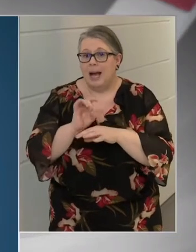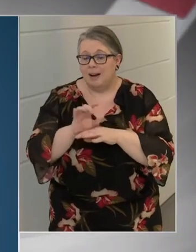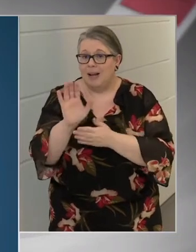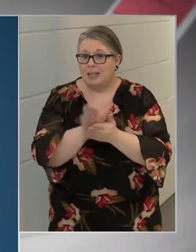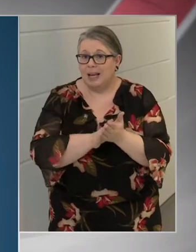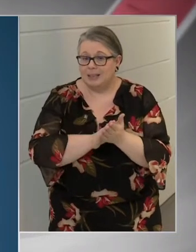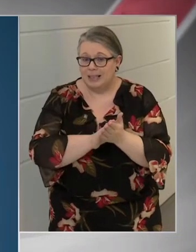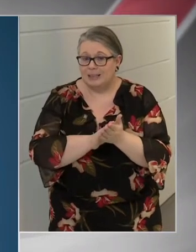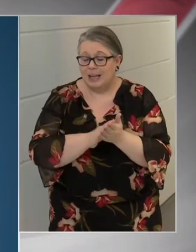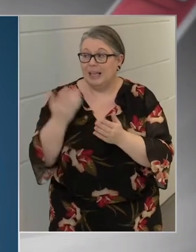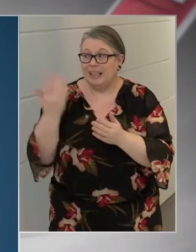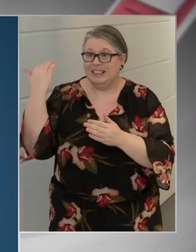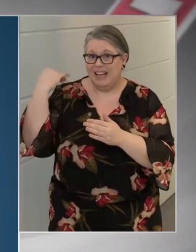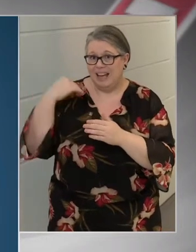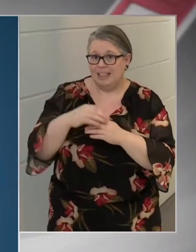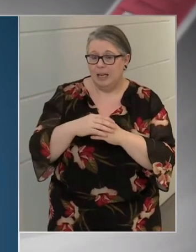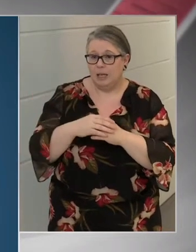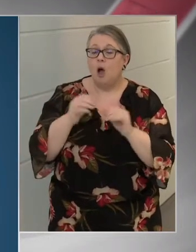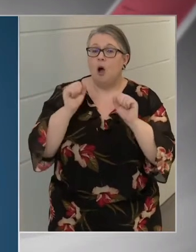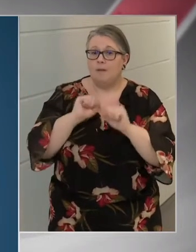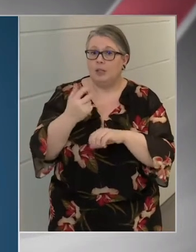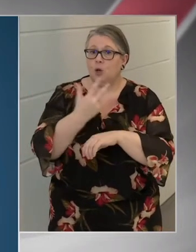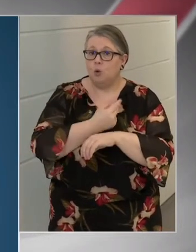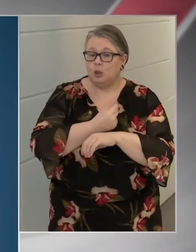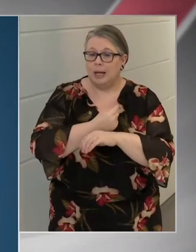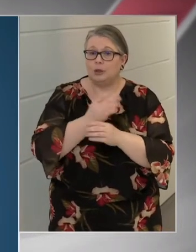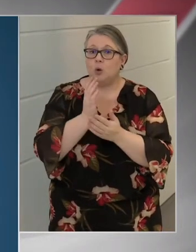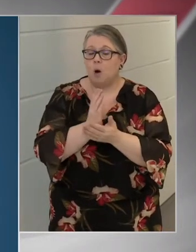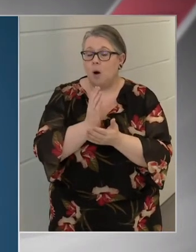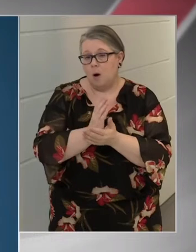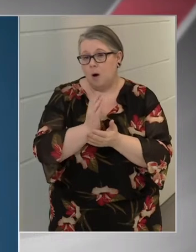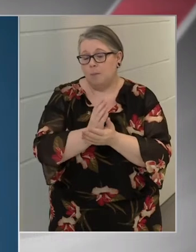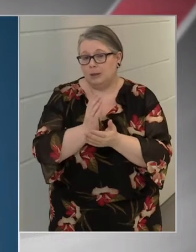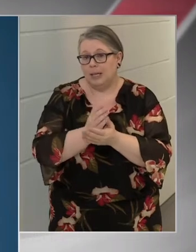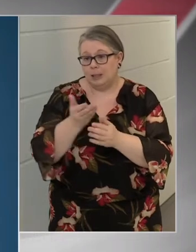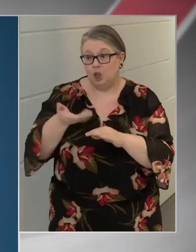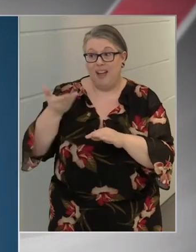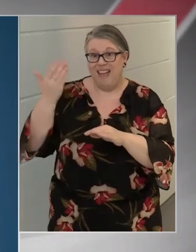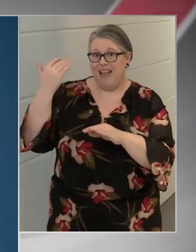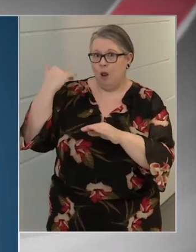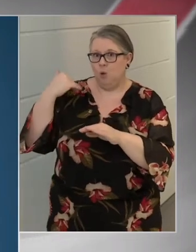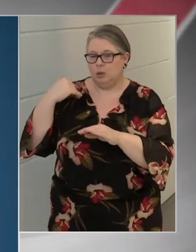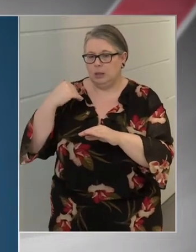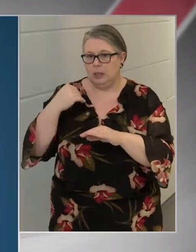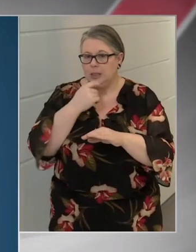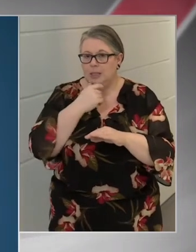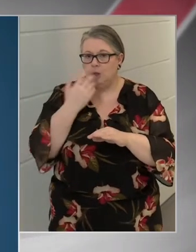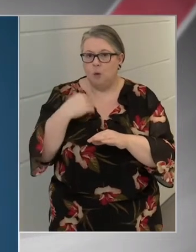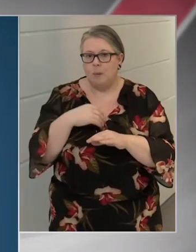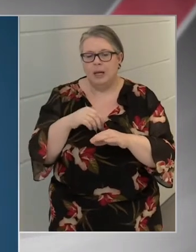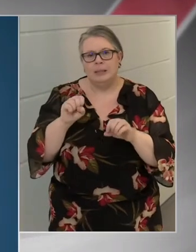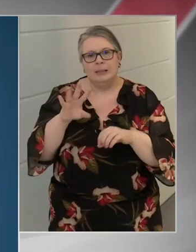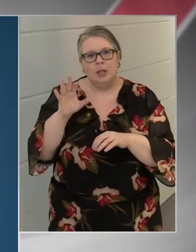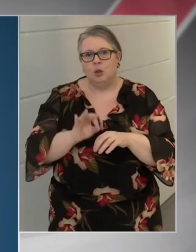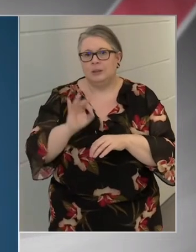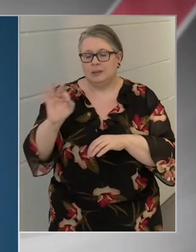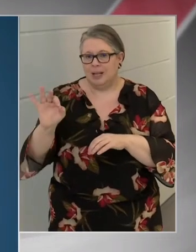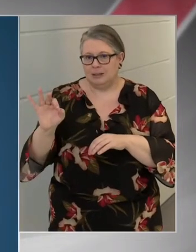idején, illetve a védőoltások alkalmazását megelőzően csak egy 15